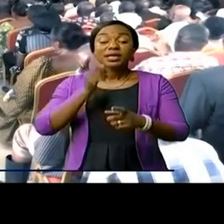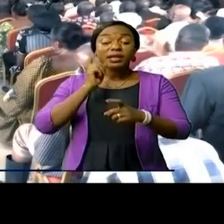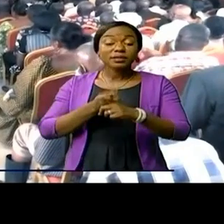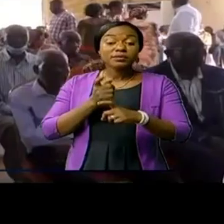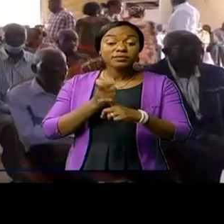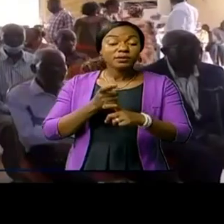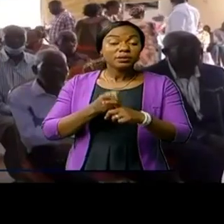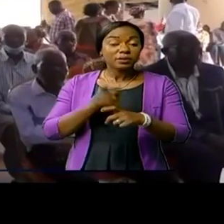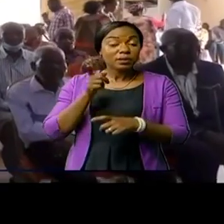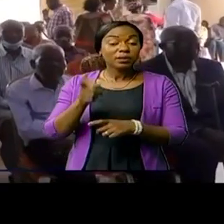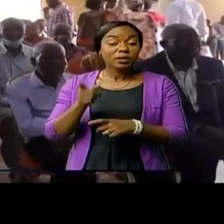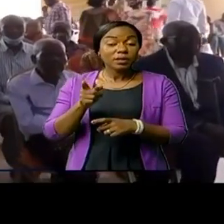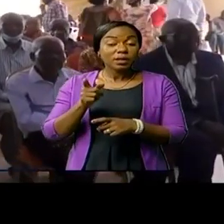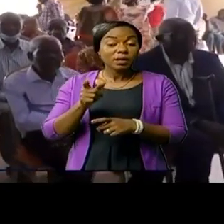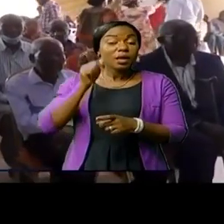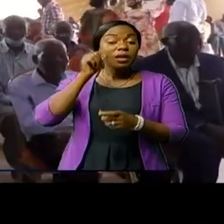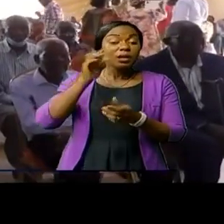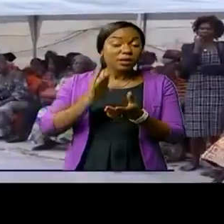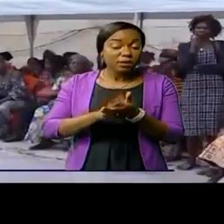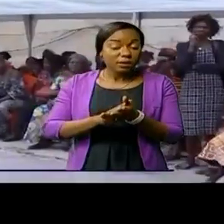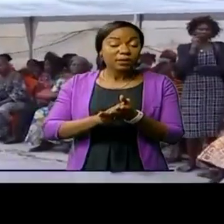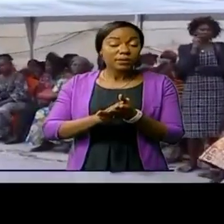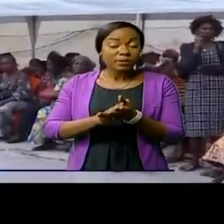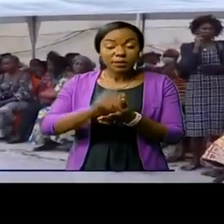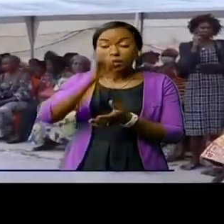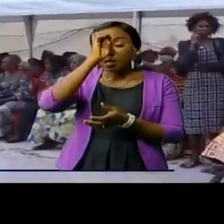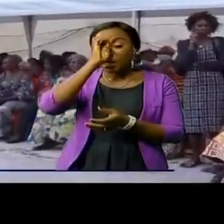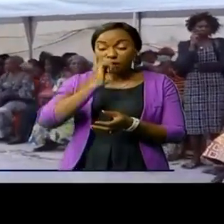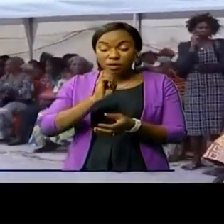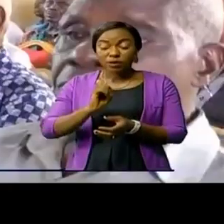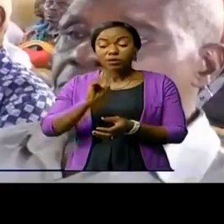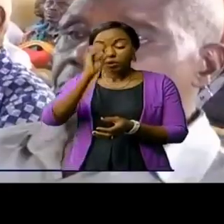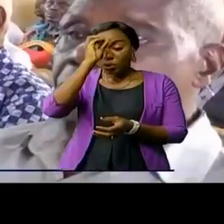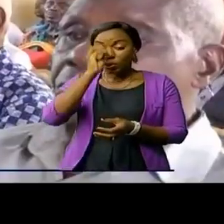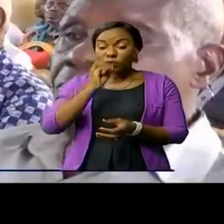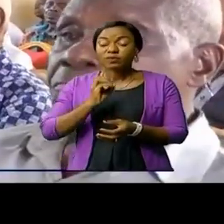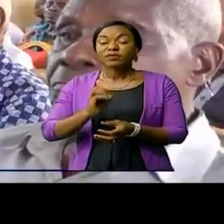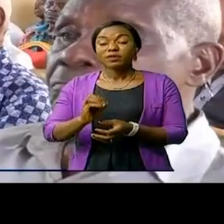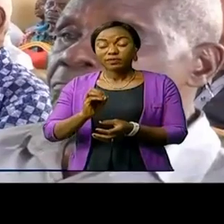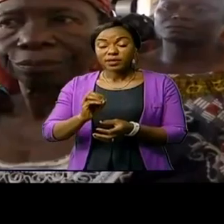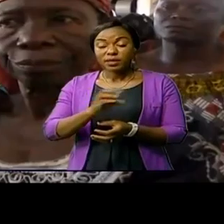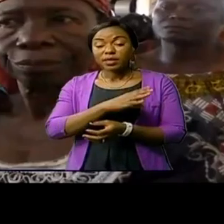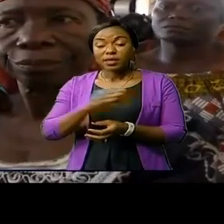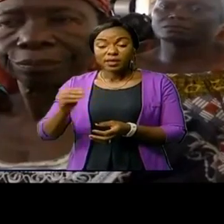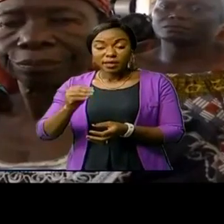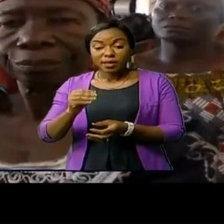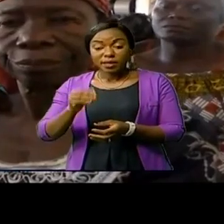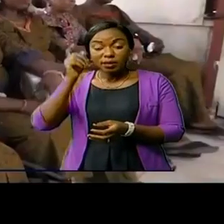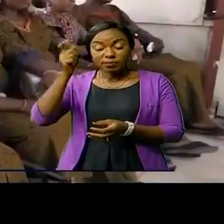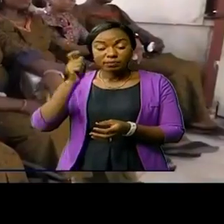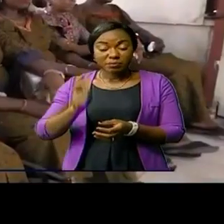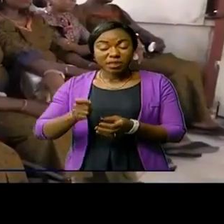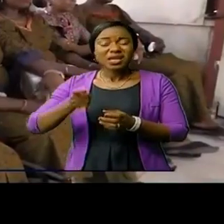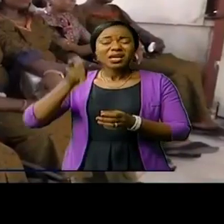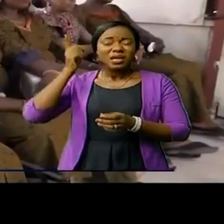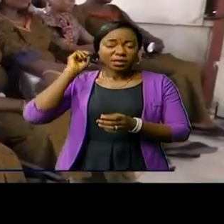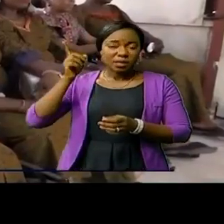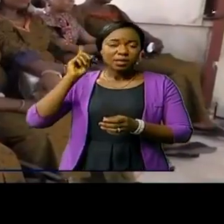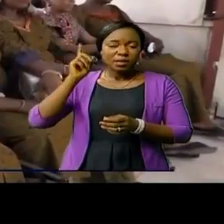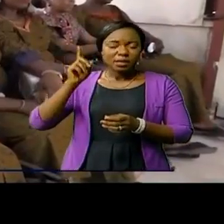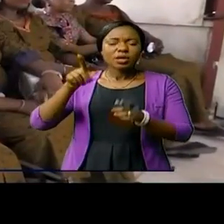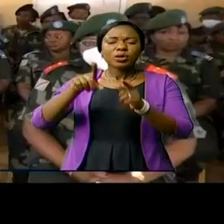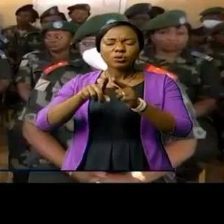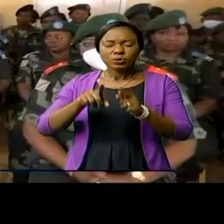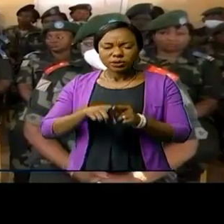que connaissent les épouses militaires, veuves, retraités ainsi que les enfants de militaires et anciens combattants ont été passés au peigne fin